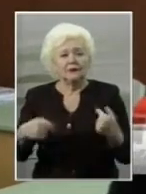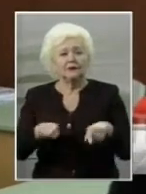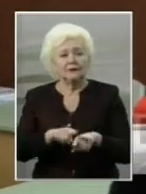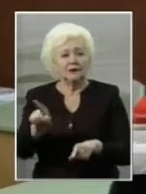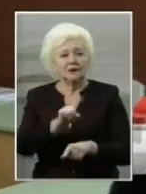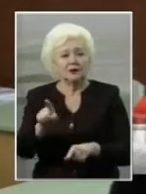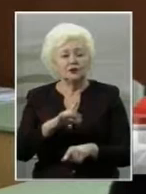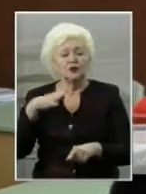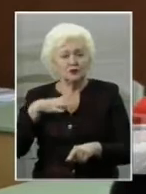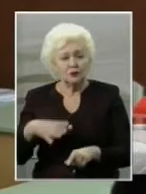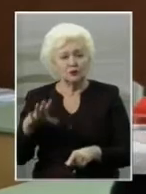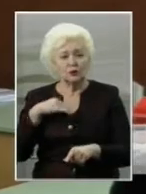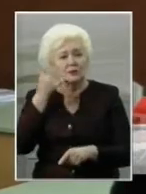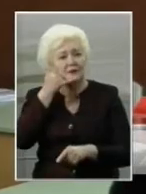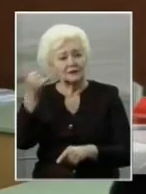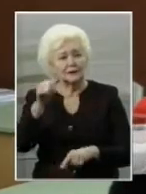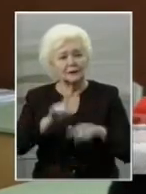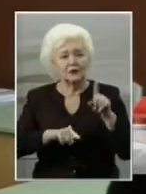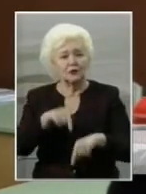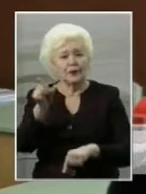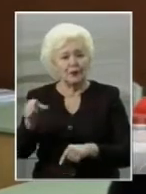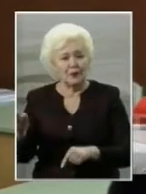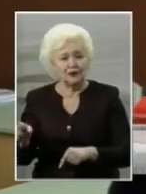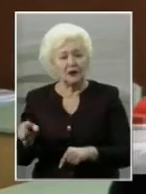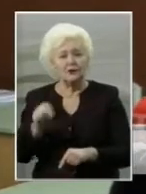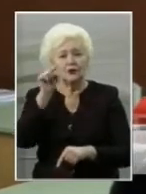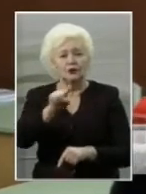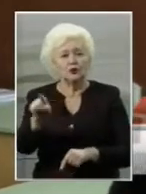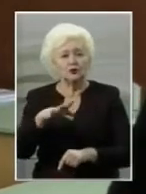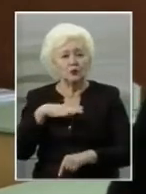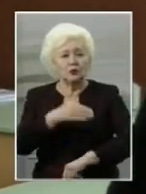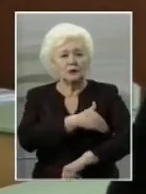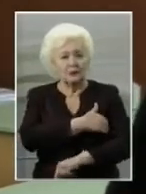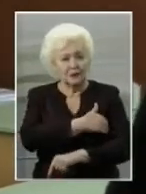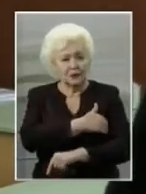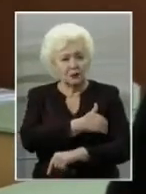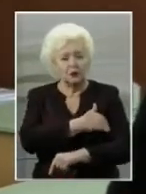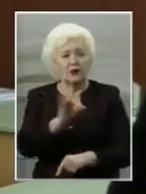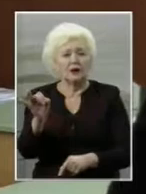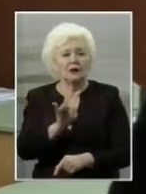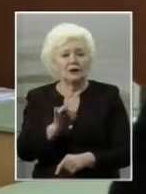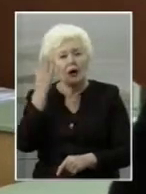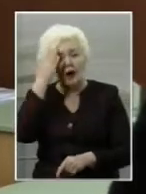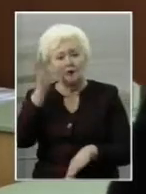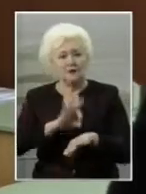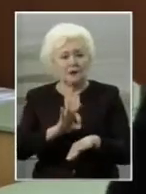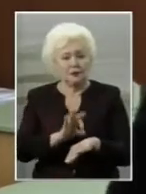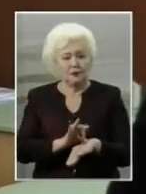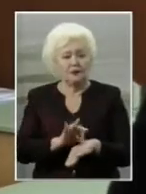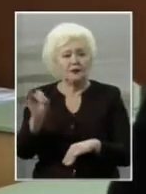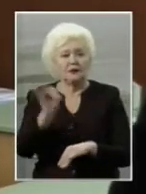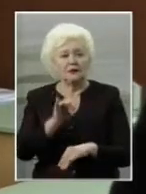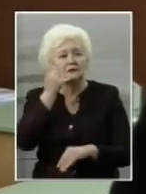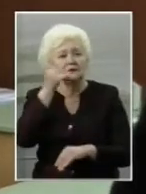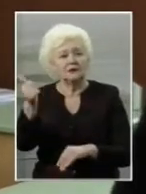змушена була телефонувати батькам, тому що була температура, головний біль, і